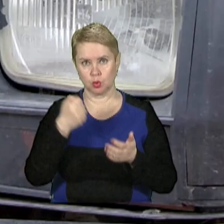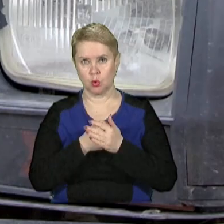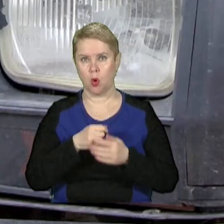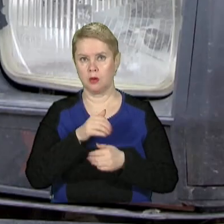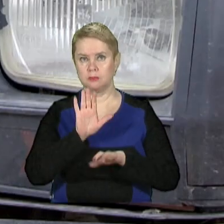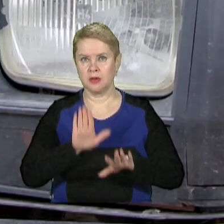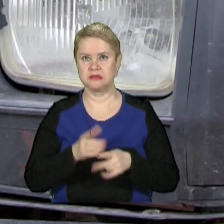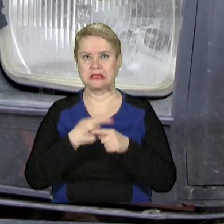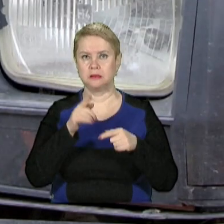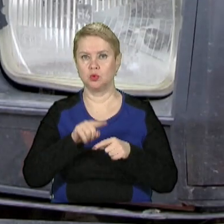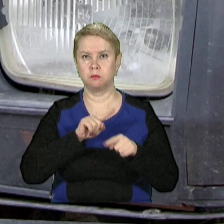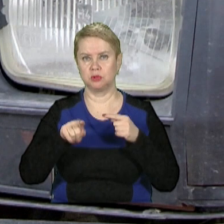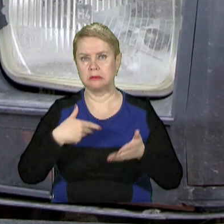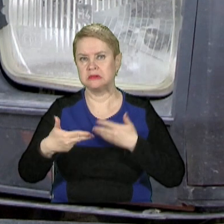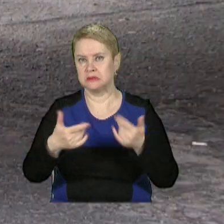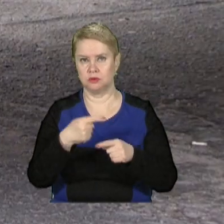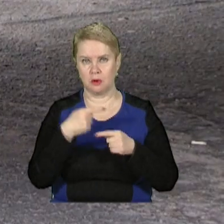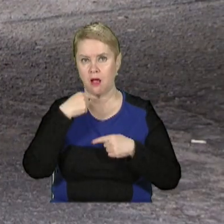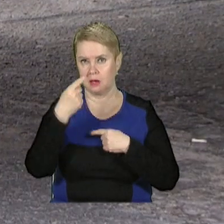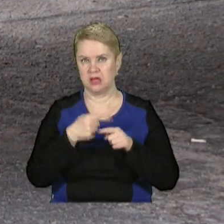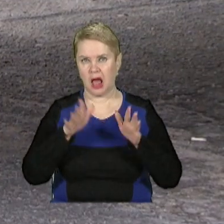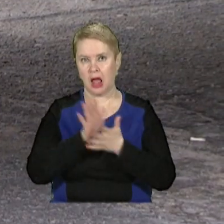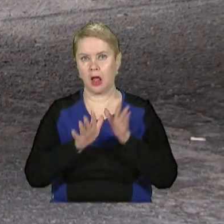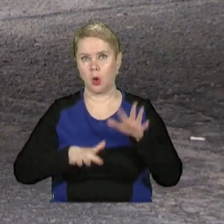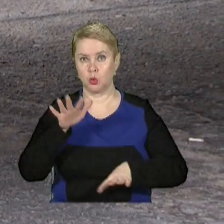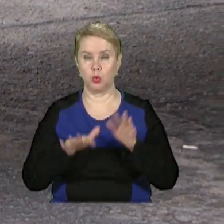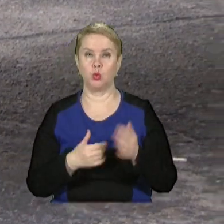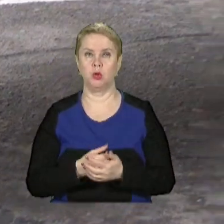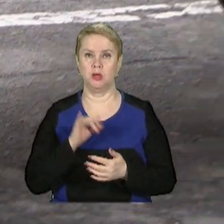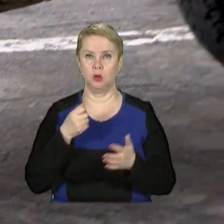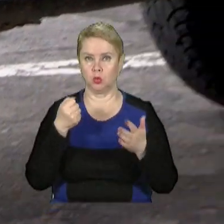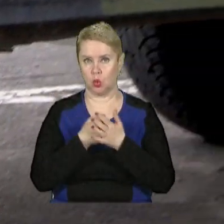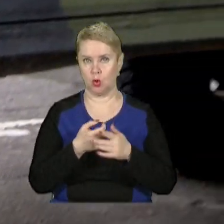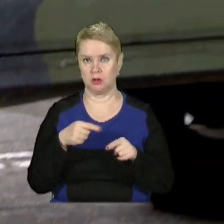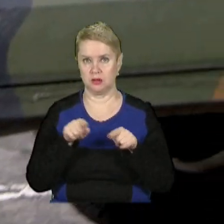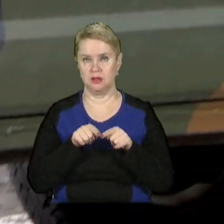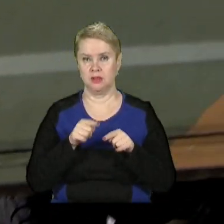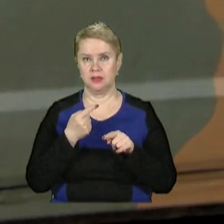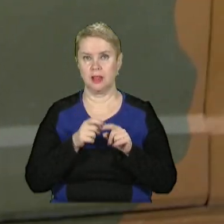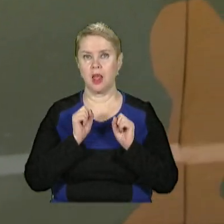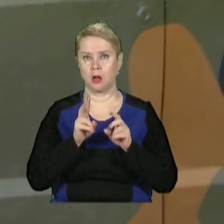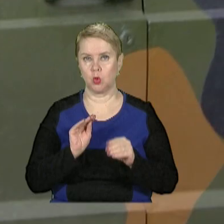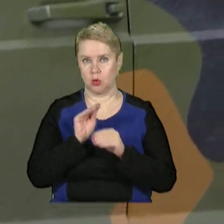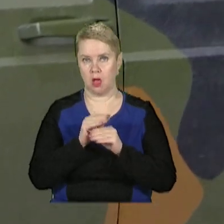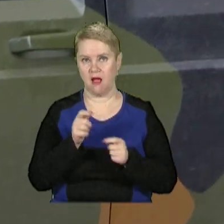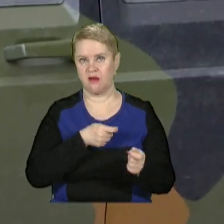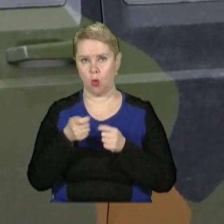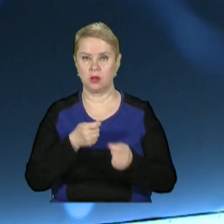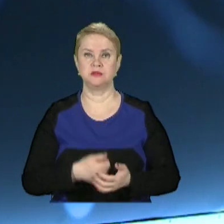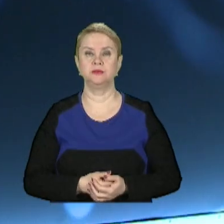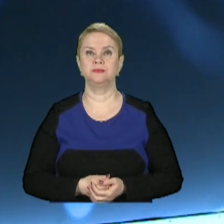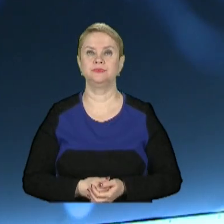позиції, щоб вони якнайменше йшли пішки через усю цю багнюку. І додатково це як евакуотранспорт.